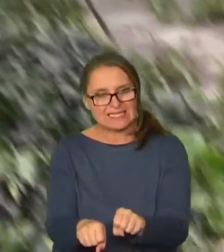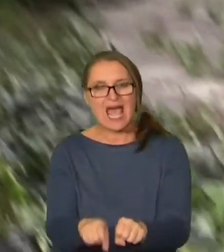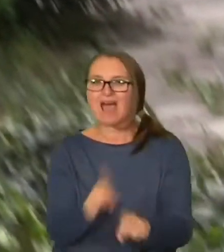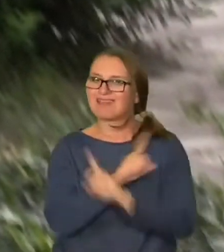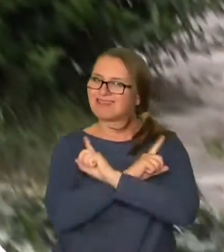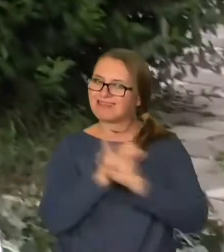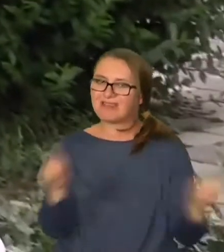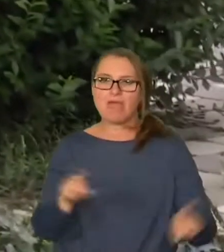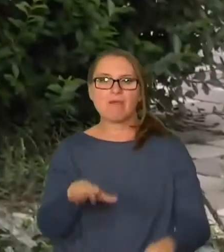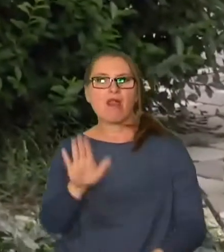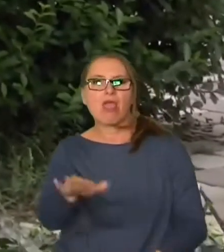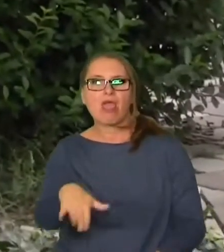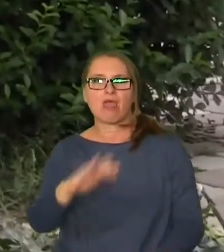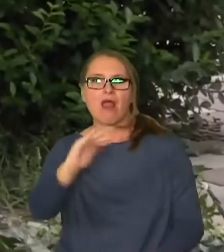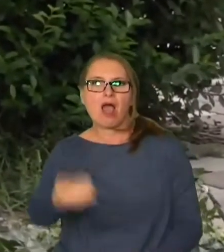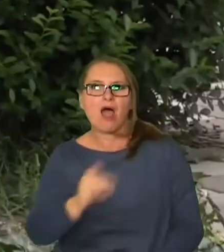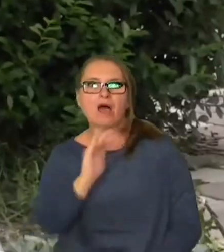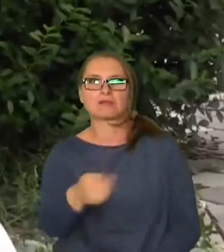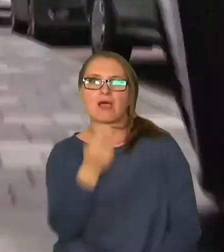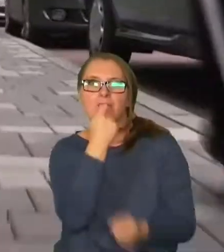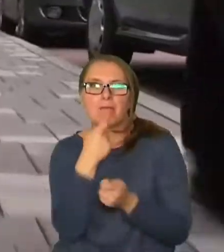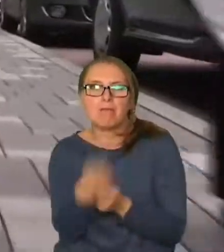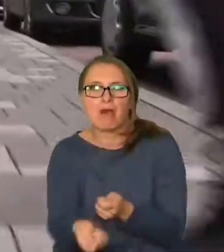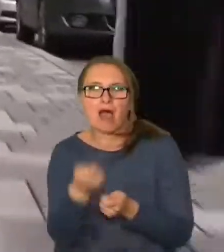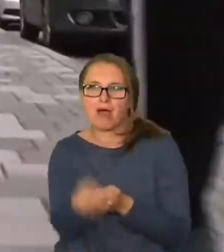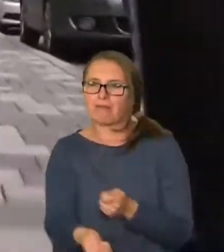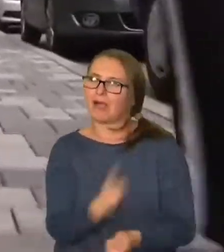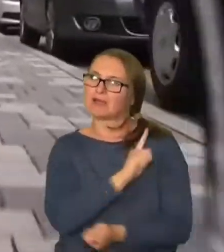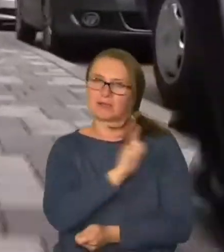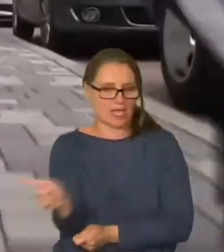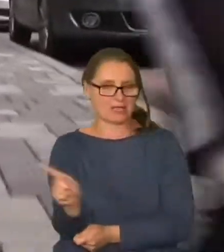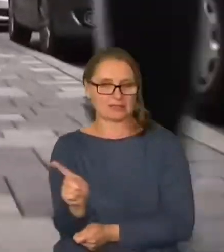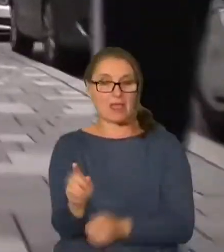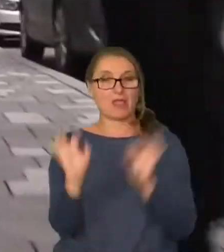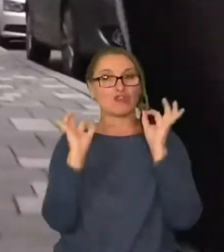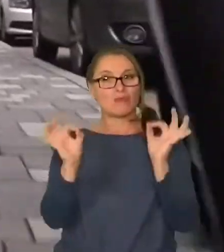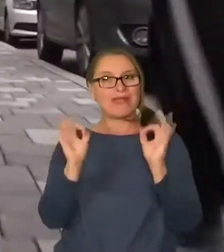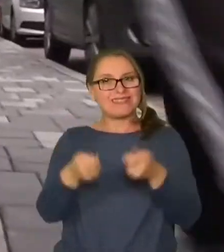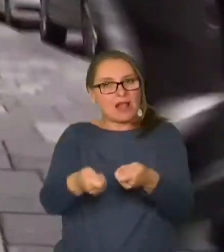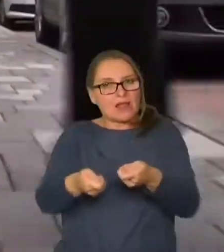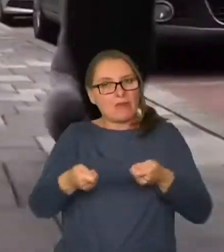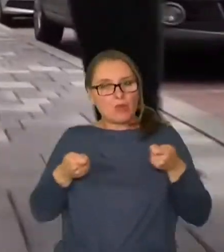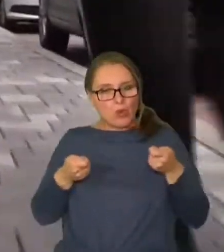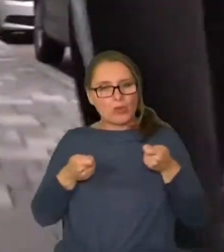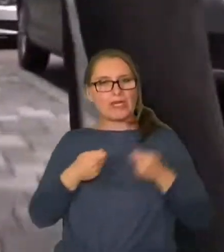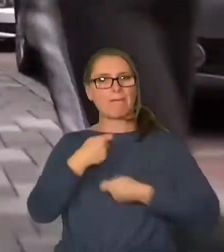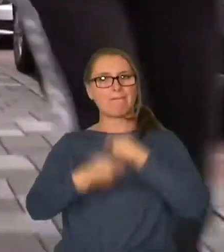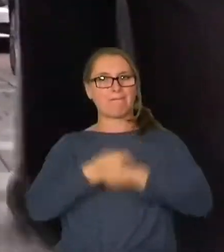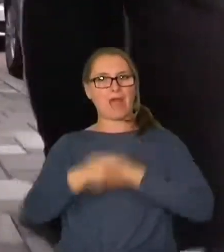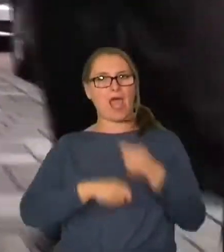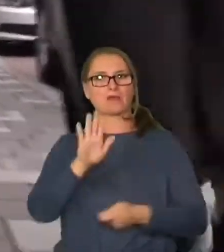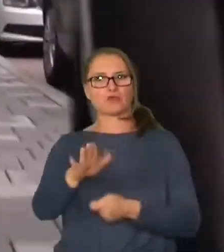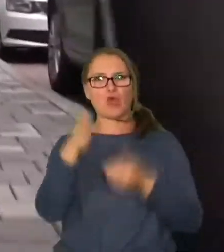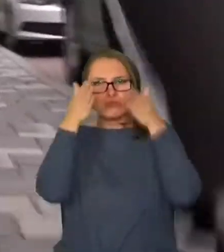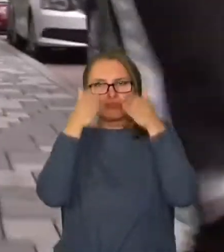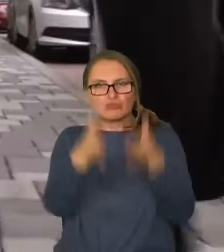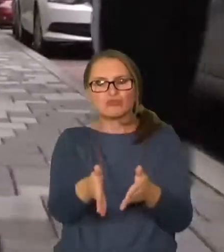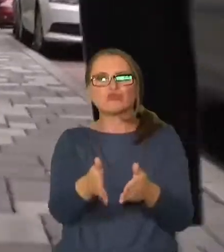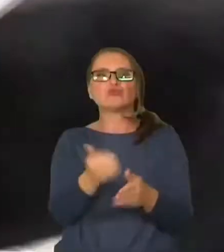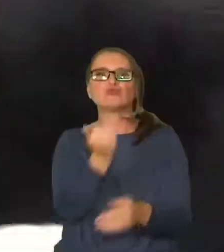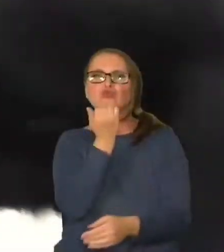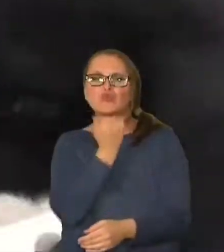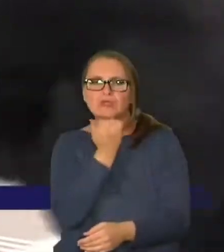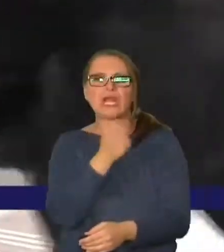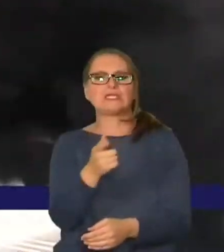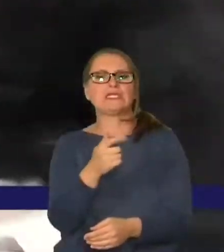nemali rozptilovať hladkaním, či krmením. Ak má špeciálne popruhy, znamená to, že pracuje a musí sa sústrediť na to, aby